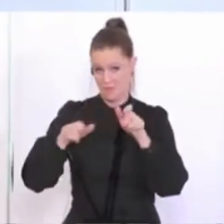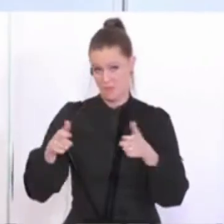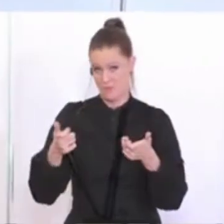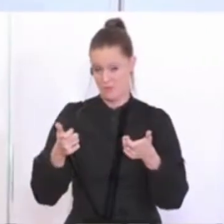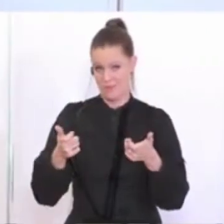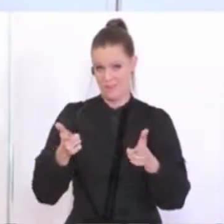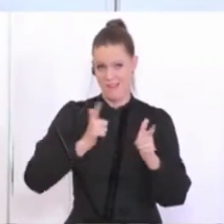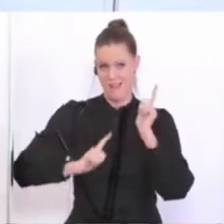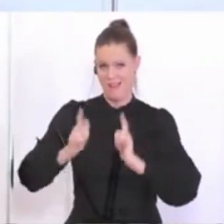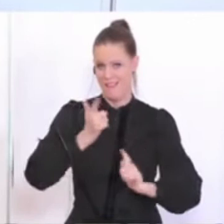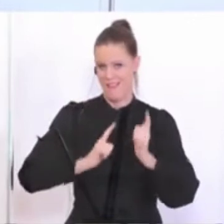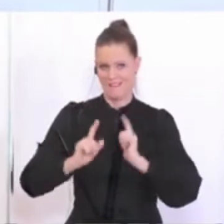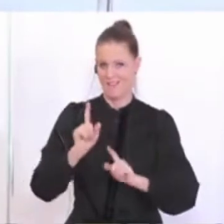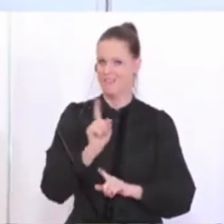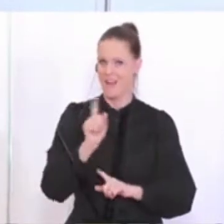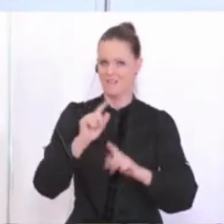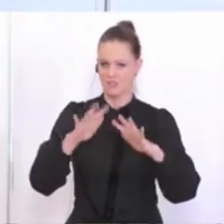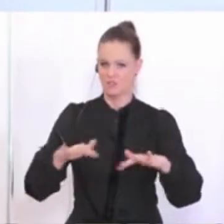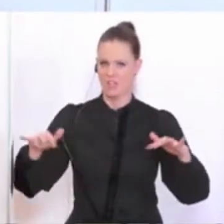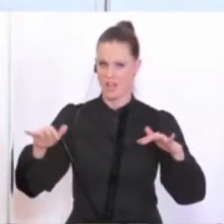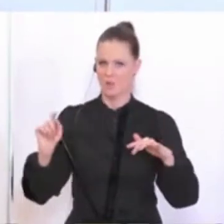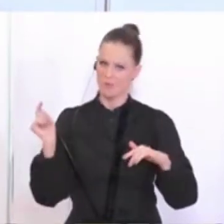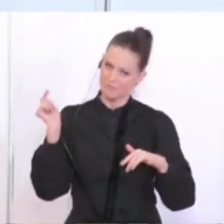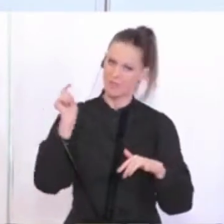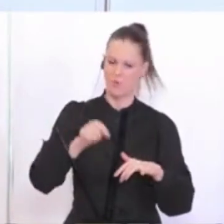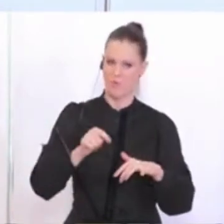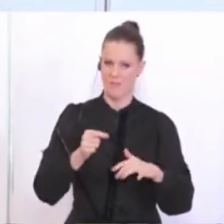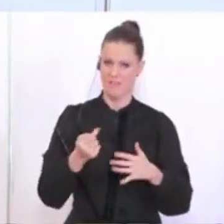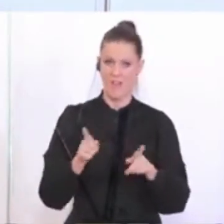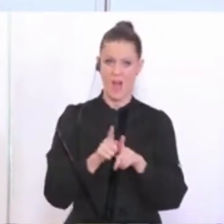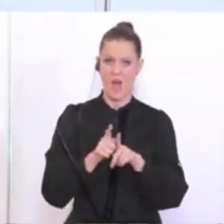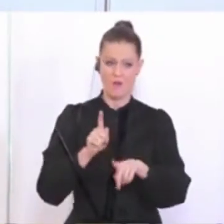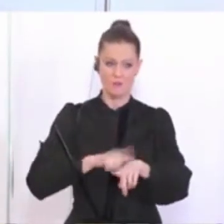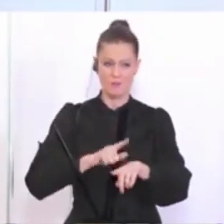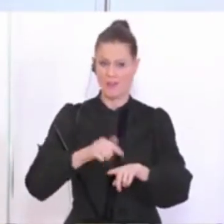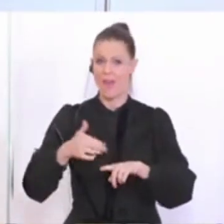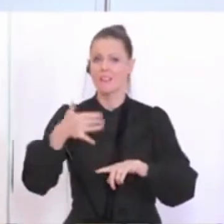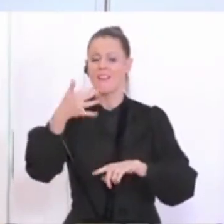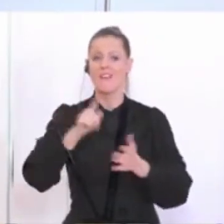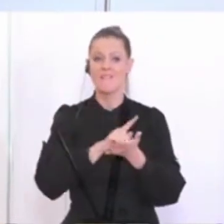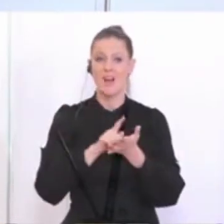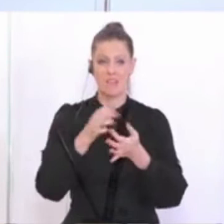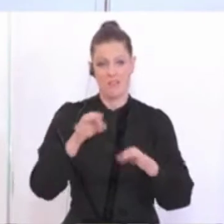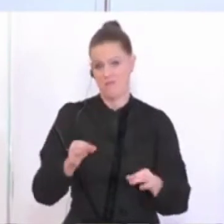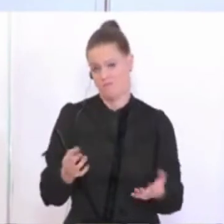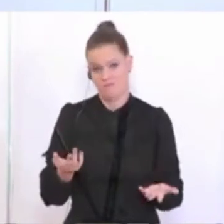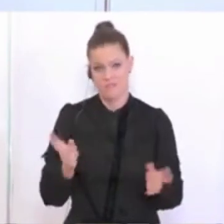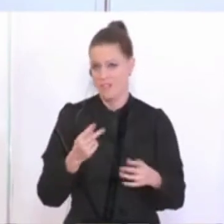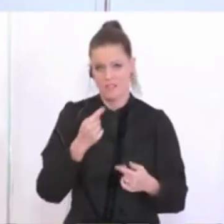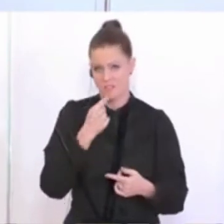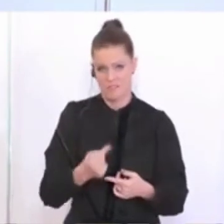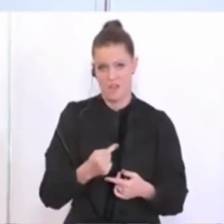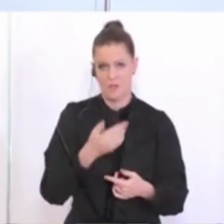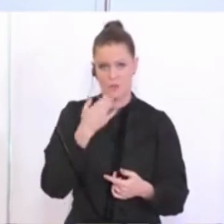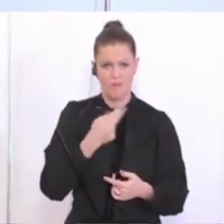hier nicht vorgesehen sind. Wir haben auch keine Perspektive dafür, keine zeitliche Bitte und Verständnis dafür. Das wäre nicht sehr verantwortungsvoll.